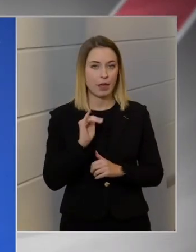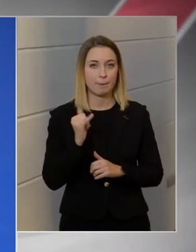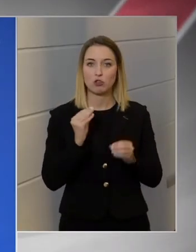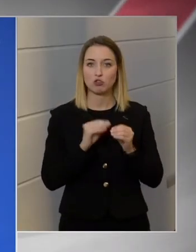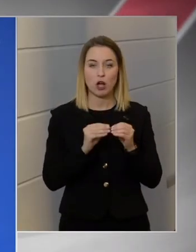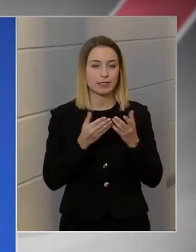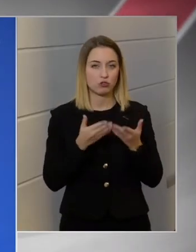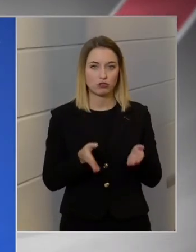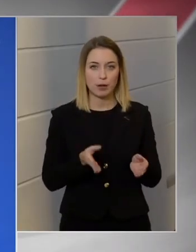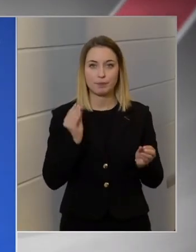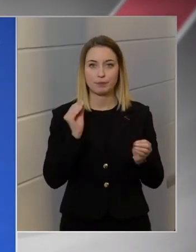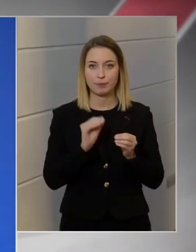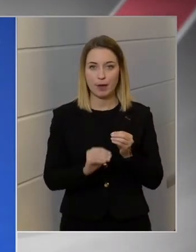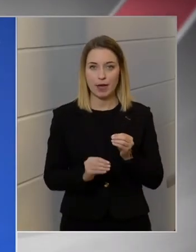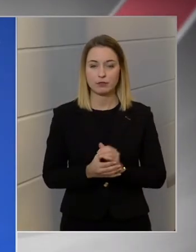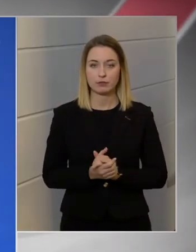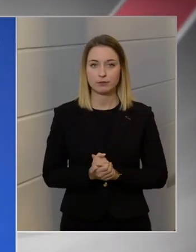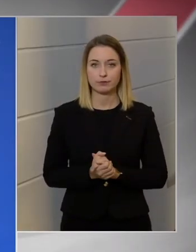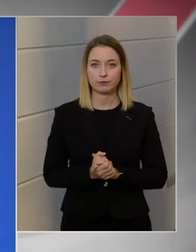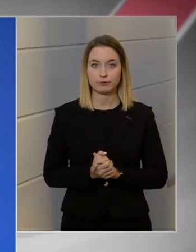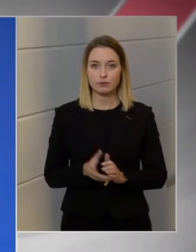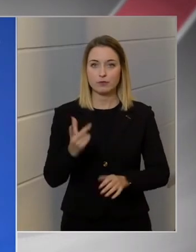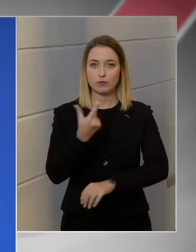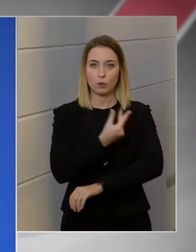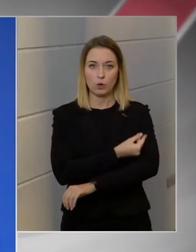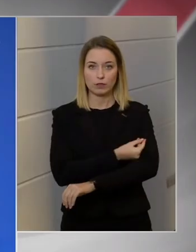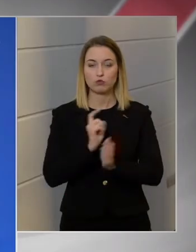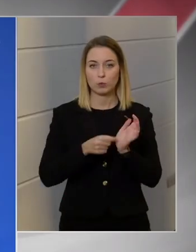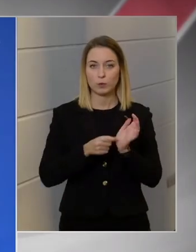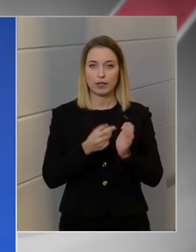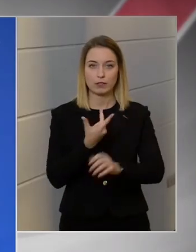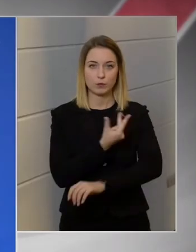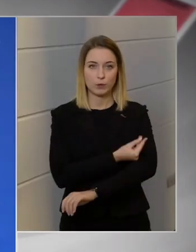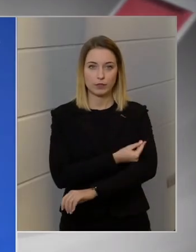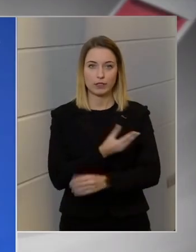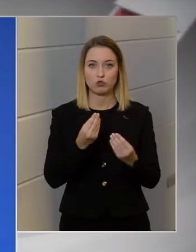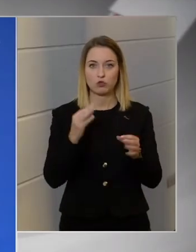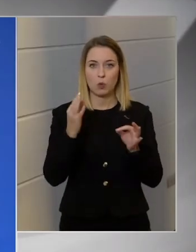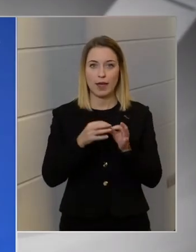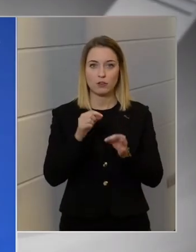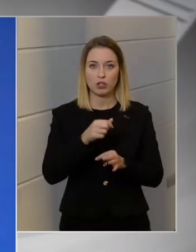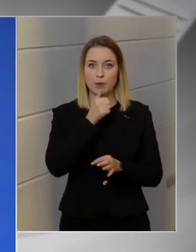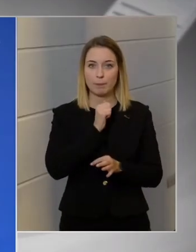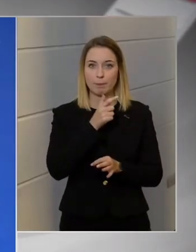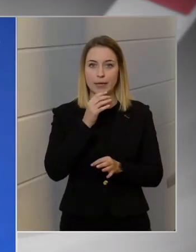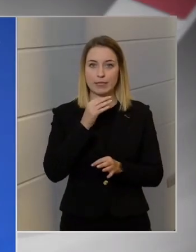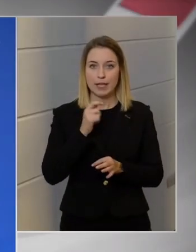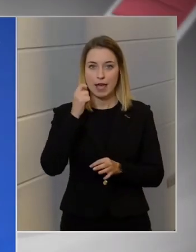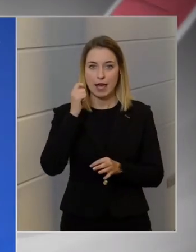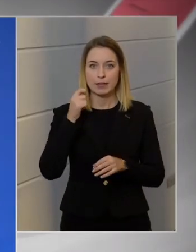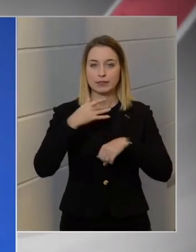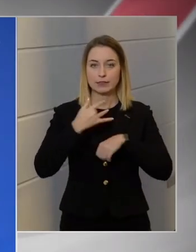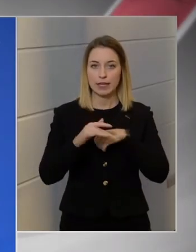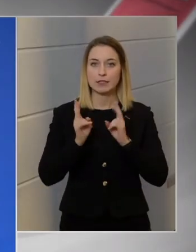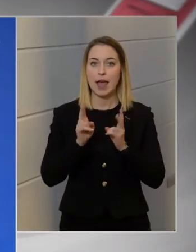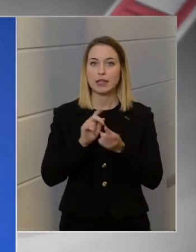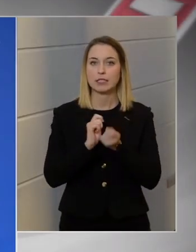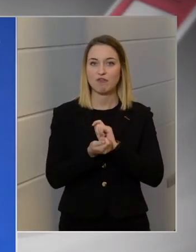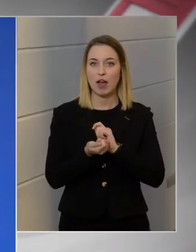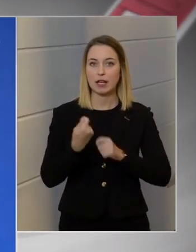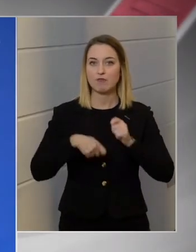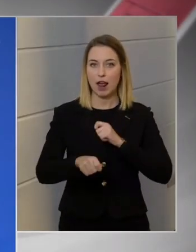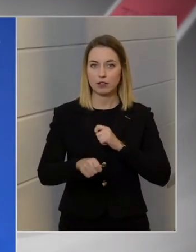azért sem merült fel, mert ugye az oltást, vagy a kötelező oltást sok esetben PCR-tesztel lehet kiváltani.